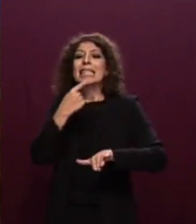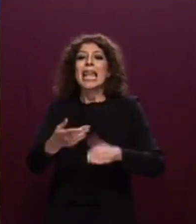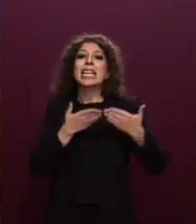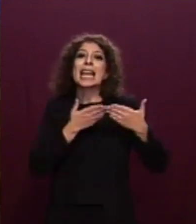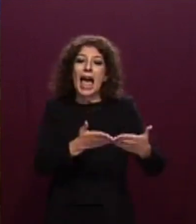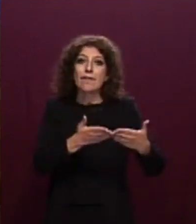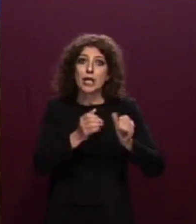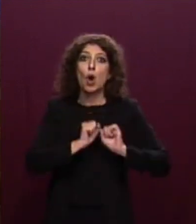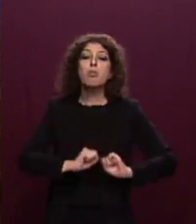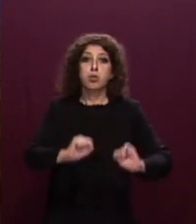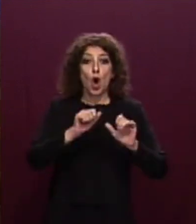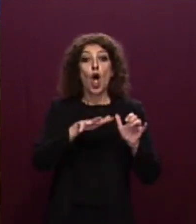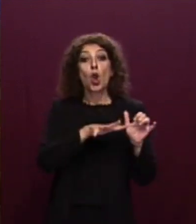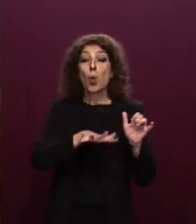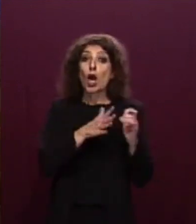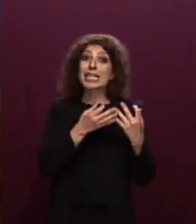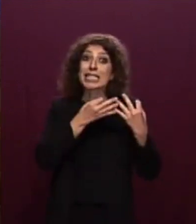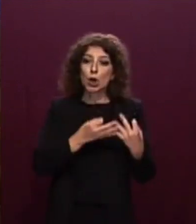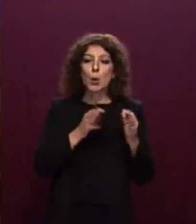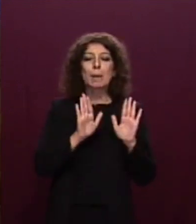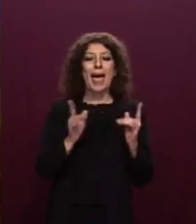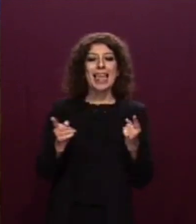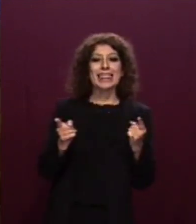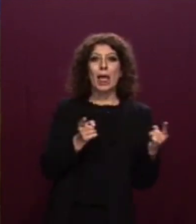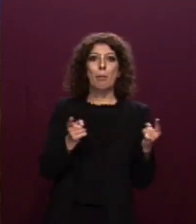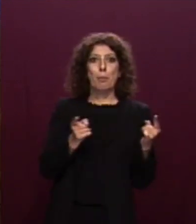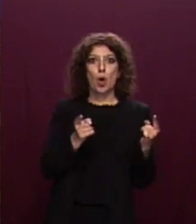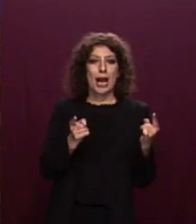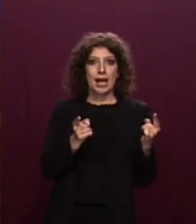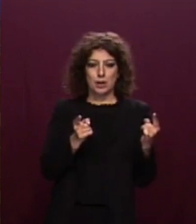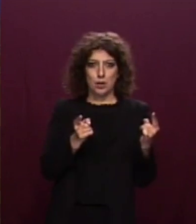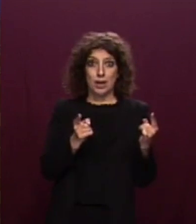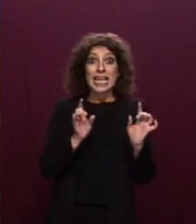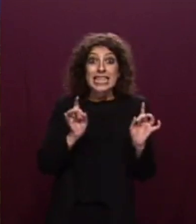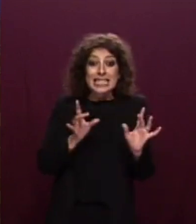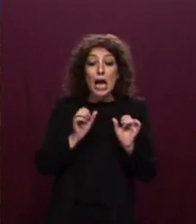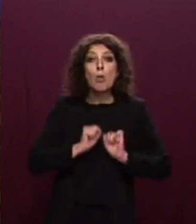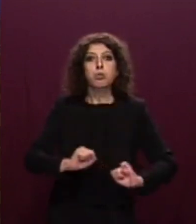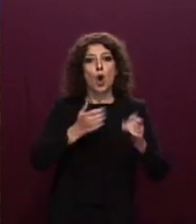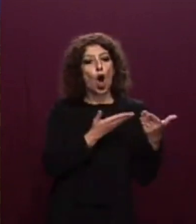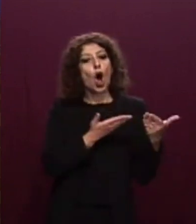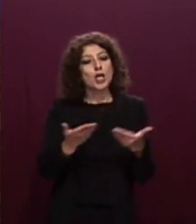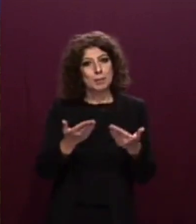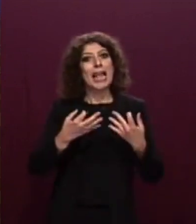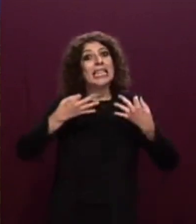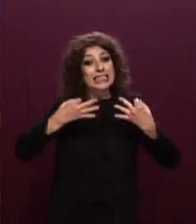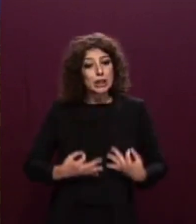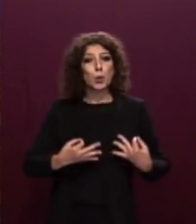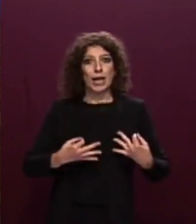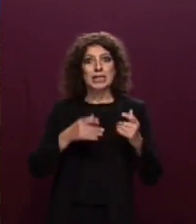essere considerate luoghi sicuri temporani, qualora esse siano in grado di ospitare in sicurezza i sopravvissuti.